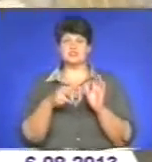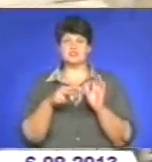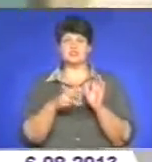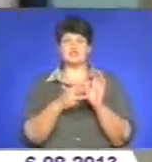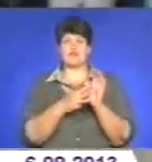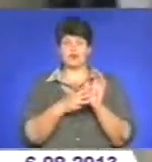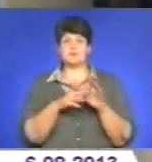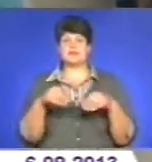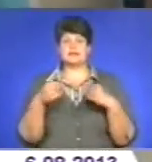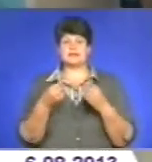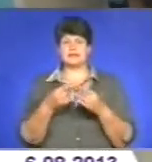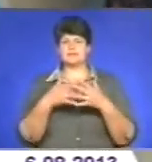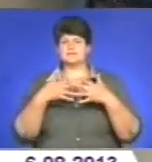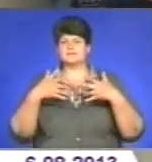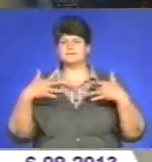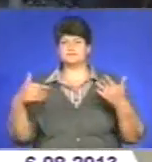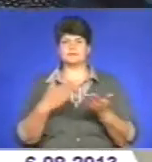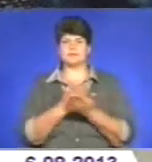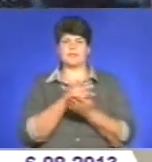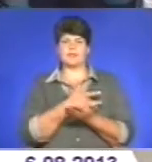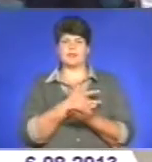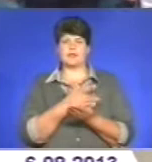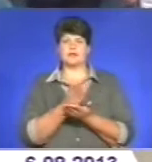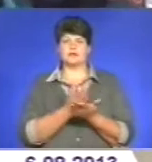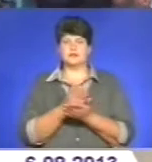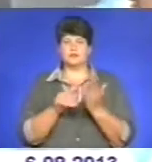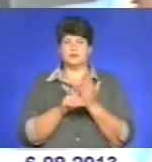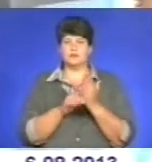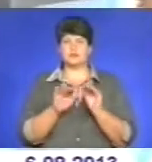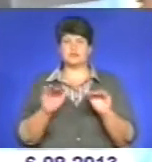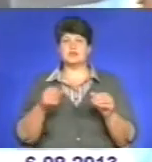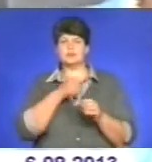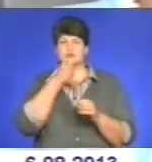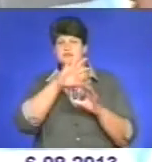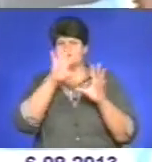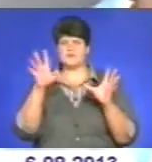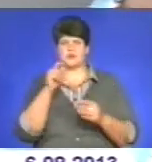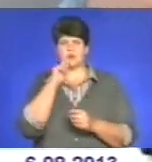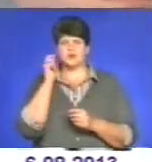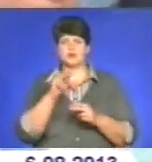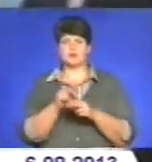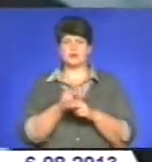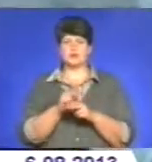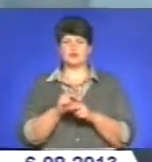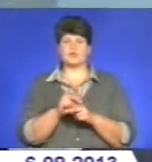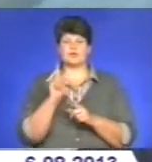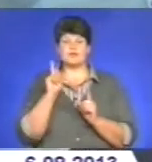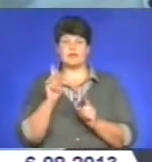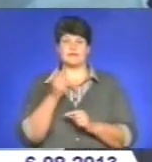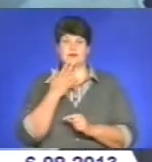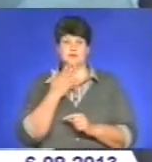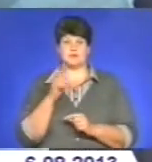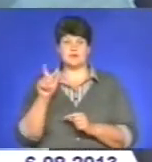надає весь спектр кардіохірургічної допомоги дітям і дорослим зі всієї України. Тут лікуються навіть іноземці.